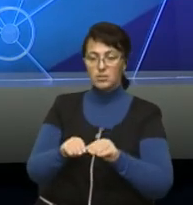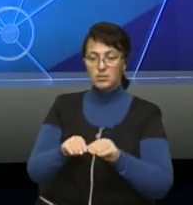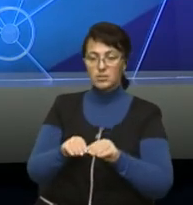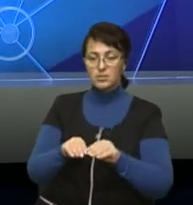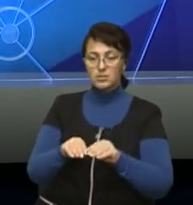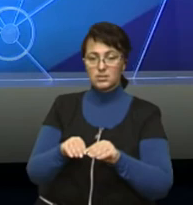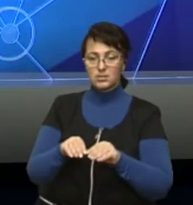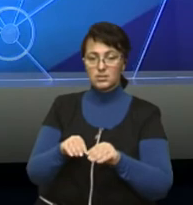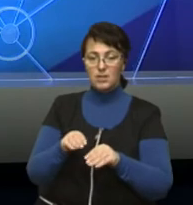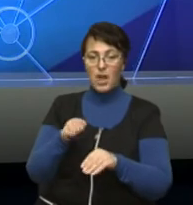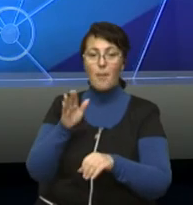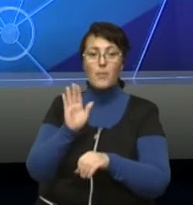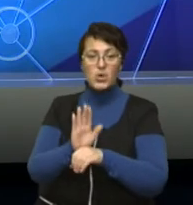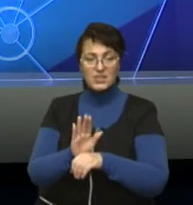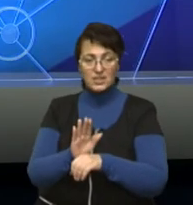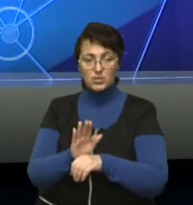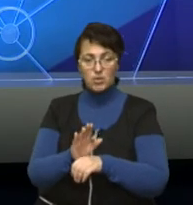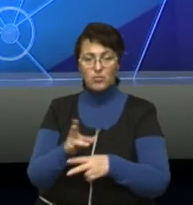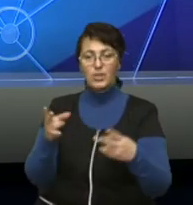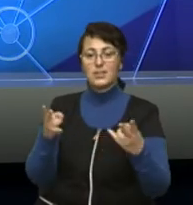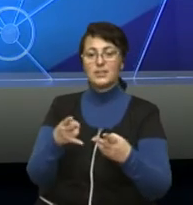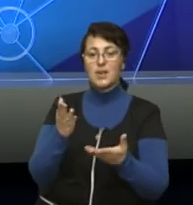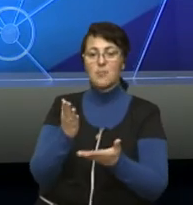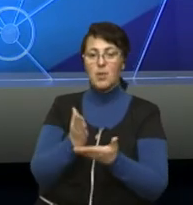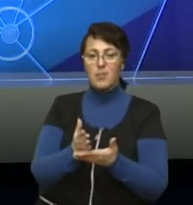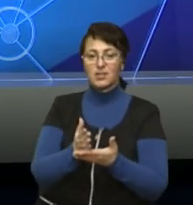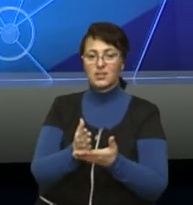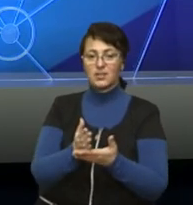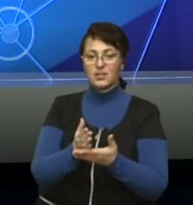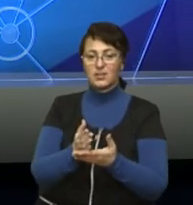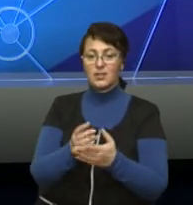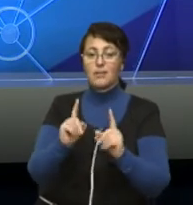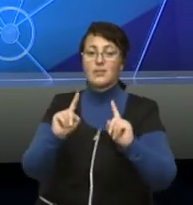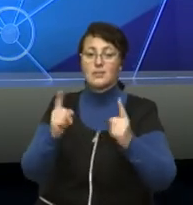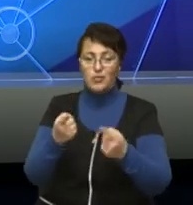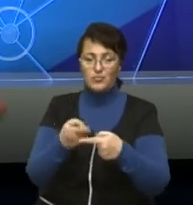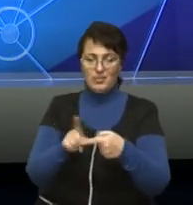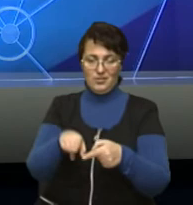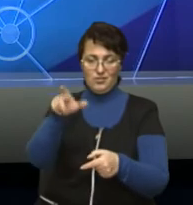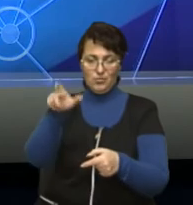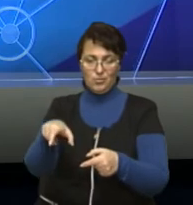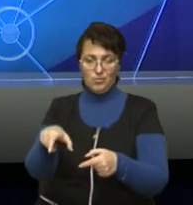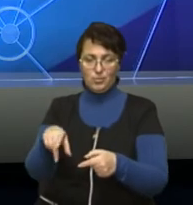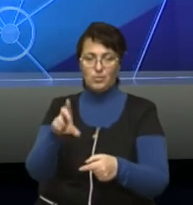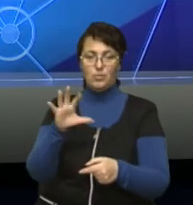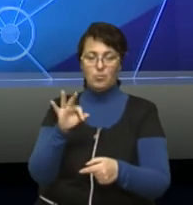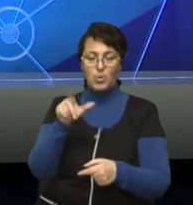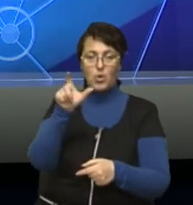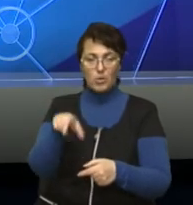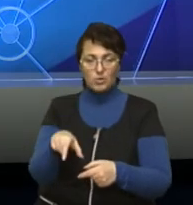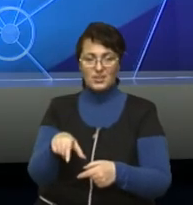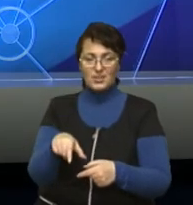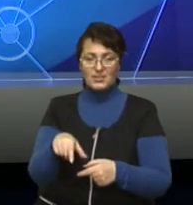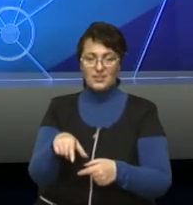постанову відносно правопорушника, йому потрібно мати безпосередньо зловити цього правопорушника, тому що особа, відносно якої